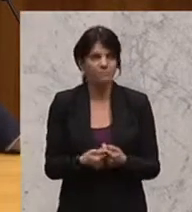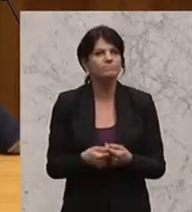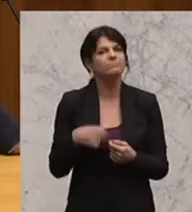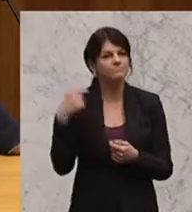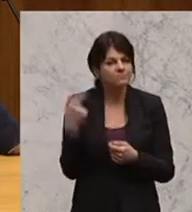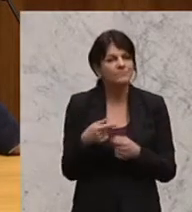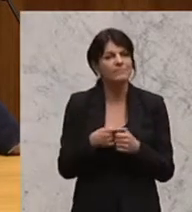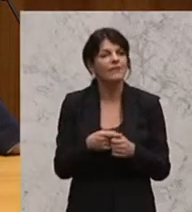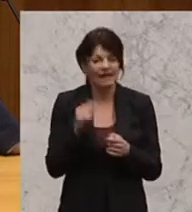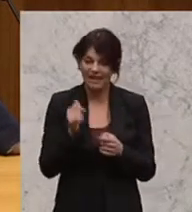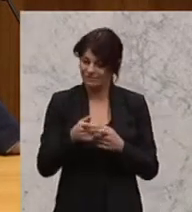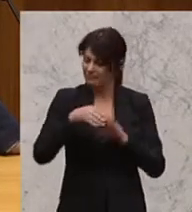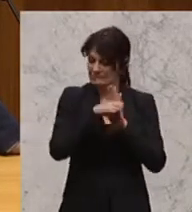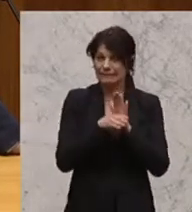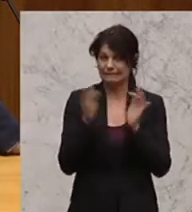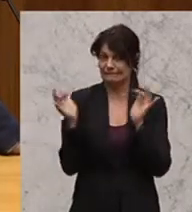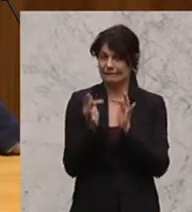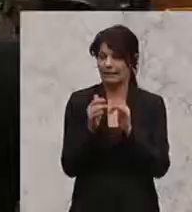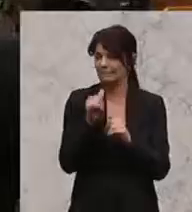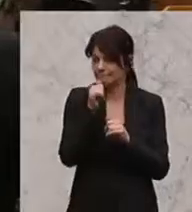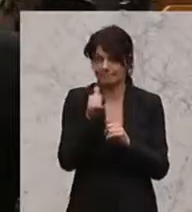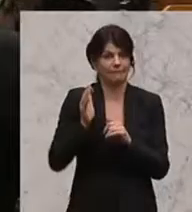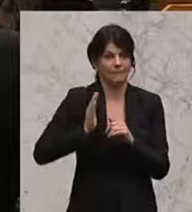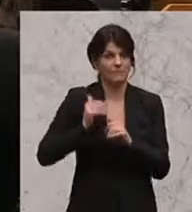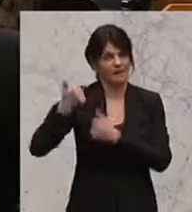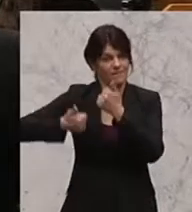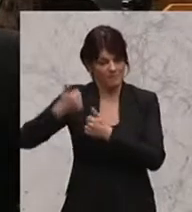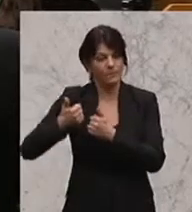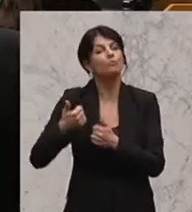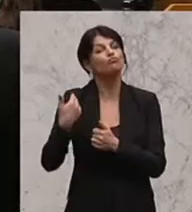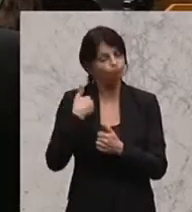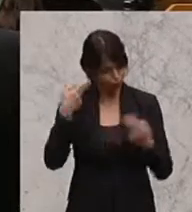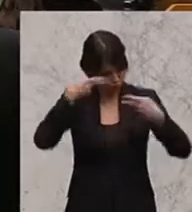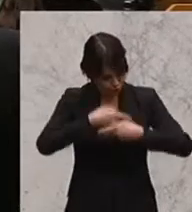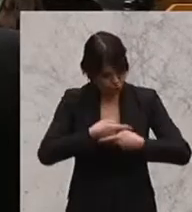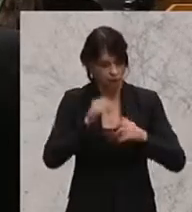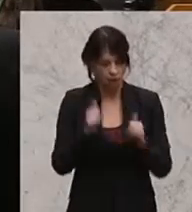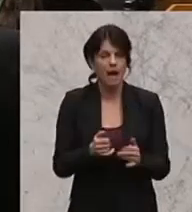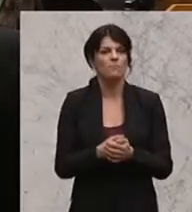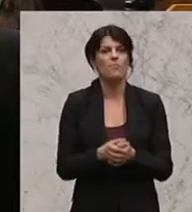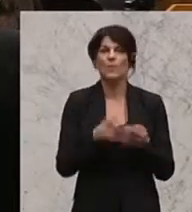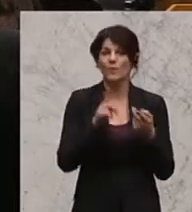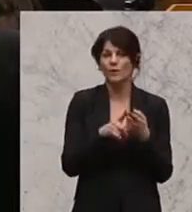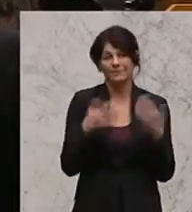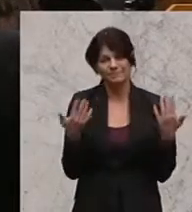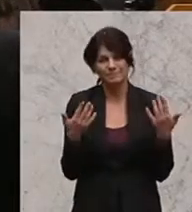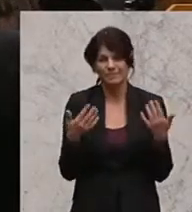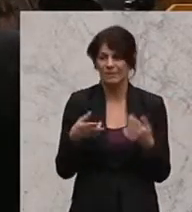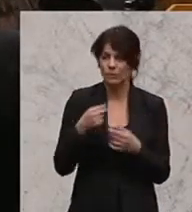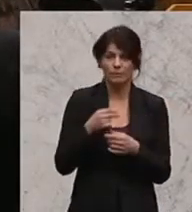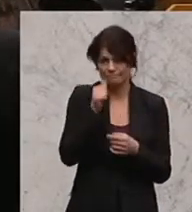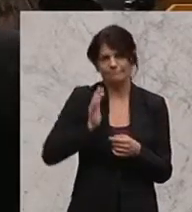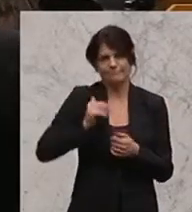Bundesgesetzes gegen den unlauteren Wettbewerb vorsieht, in dieser Form unterstützen. Und vom unlauteren